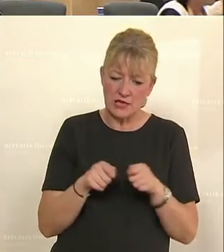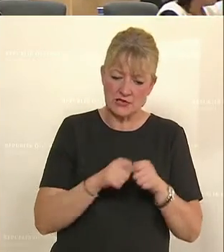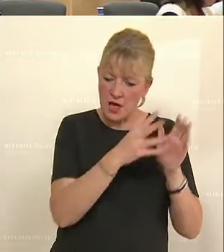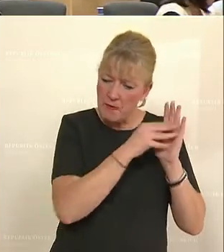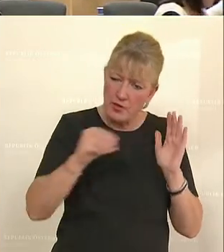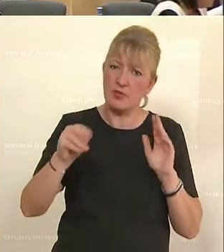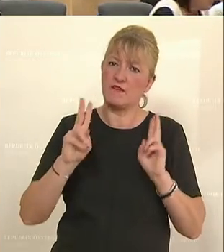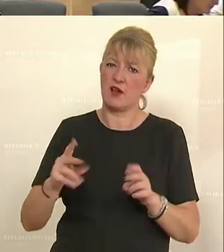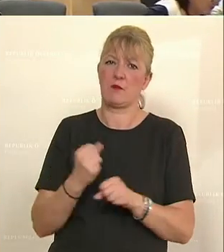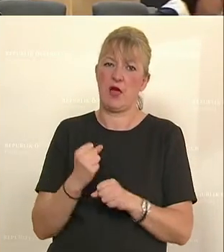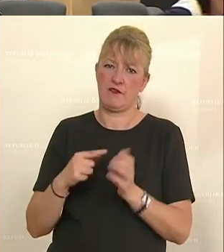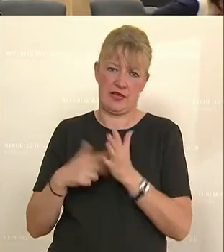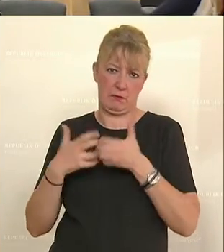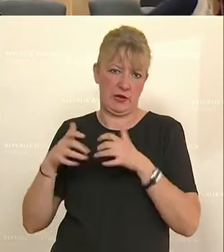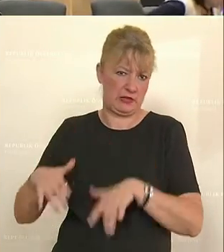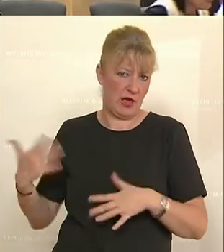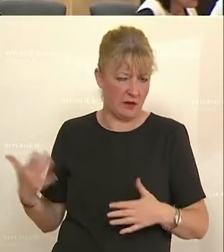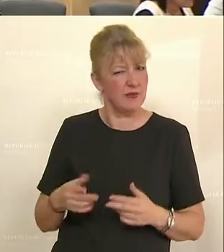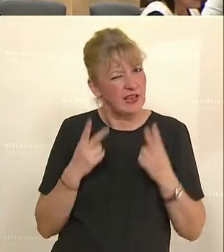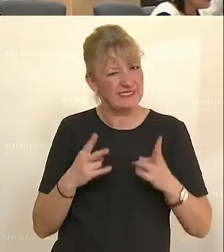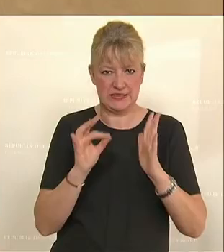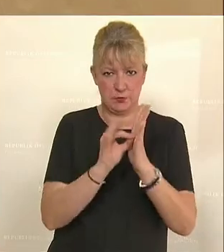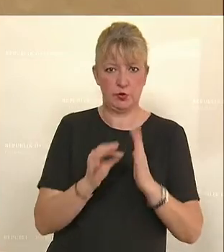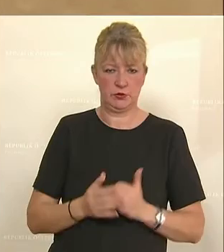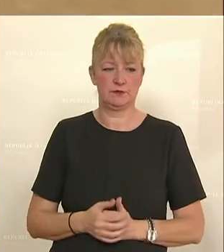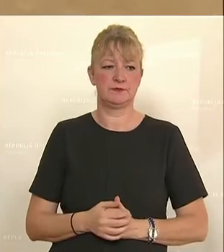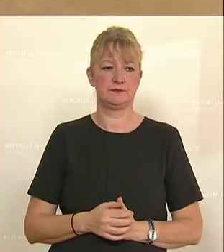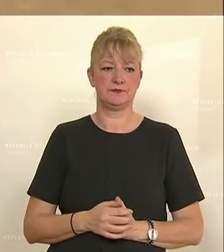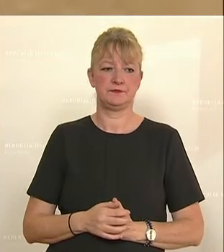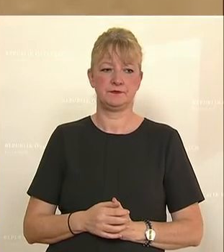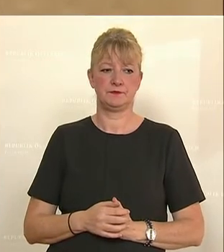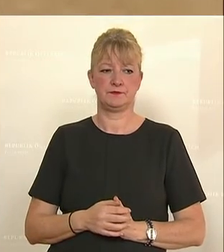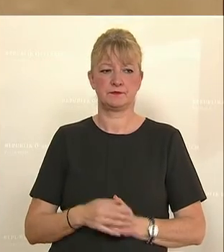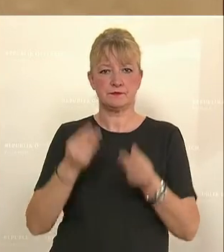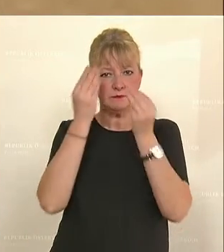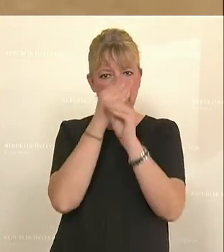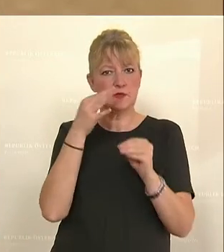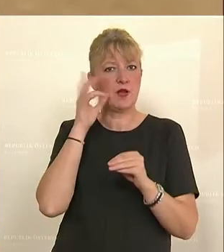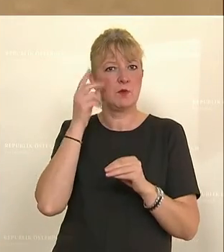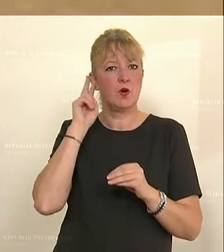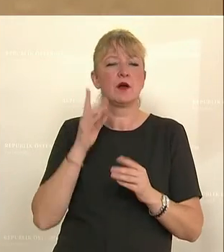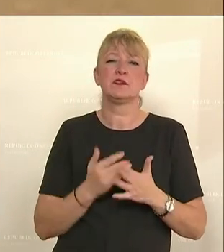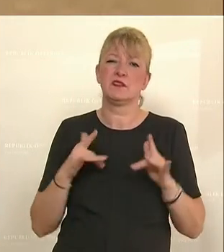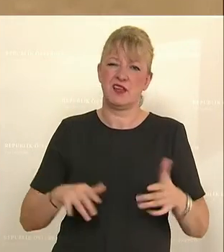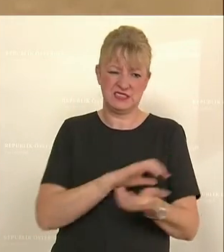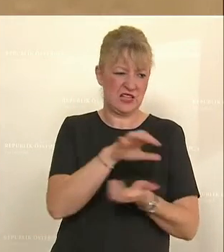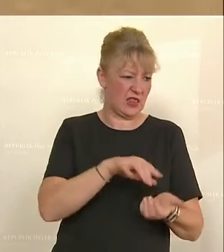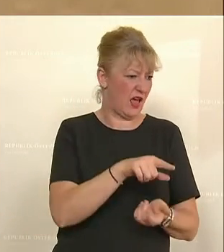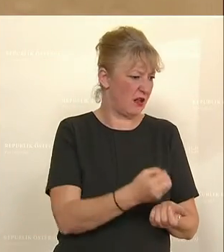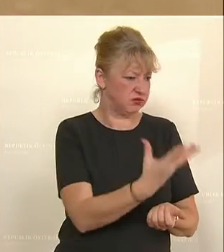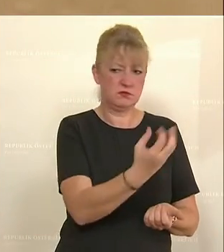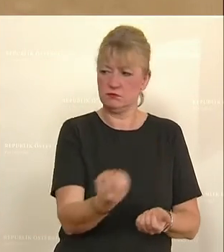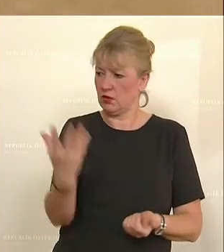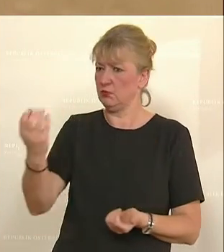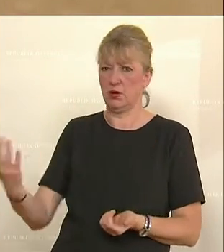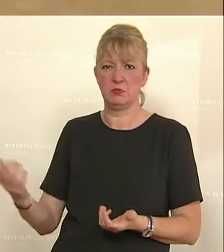aufgrund dieses Berichtes. Das wäre einmal ein wesentlicher Faktor. Sehr geehrte Damen und Herren, aktuelle Skandale zeigen sehr deutlich, wie